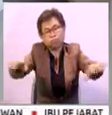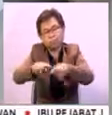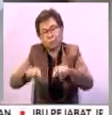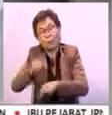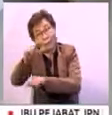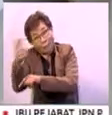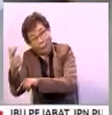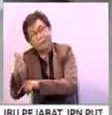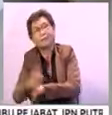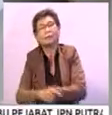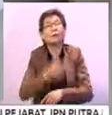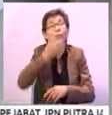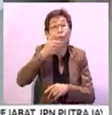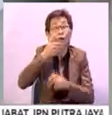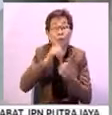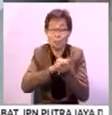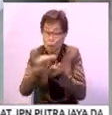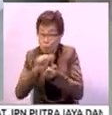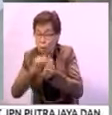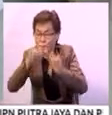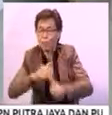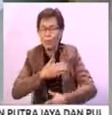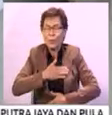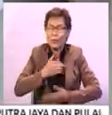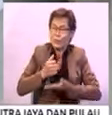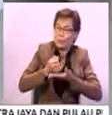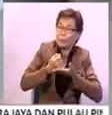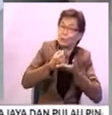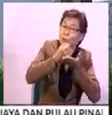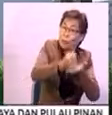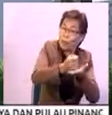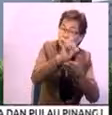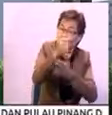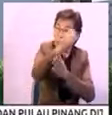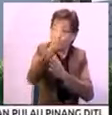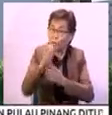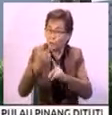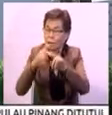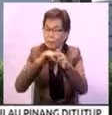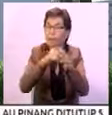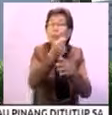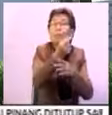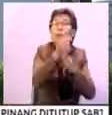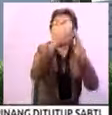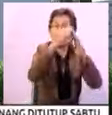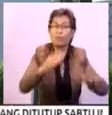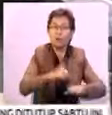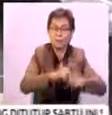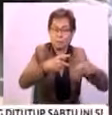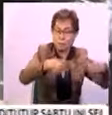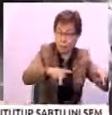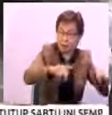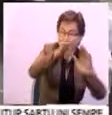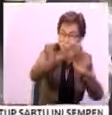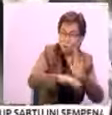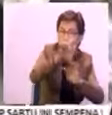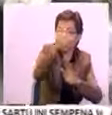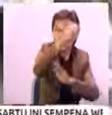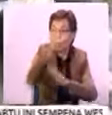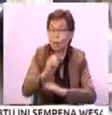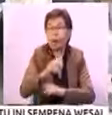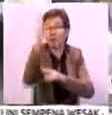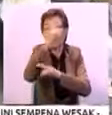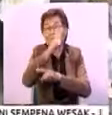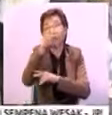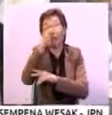lain. Belia yang berkelayakan boleh menikmati subsidi 10% daripada harga rumah di pasaran. Kerajaan PH Melaka